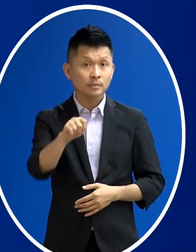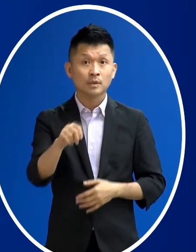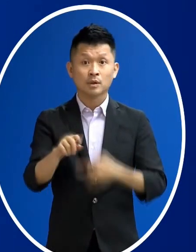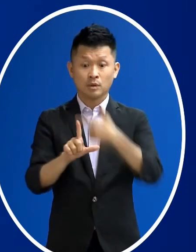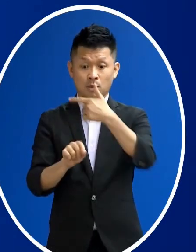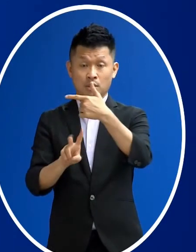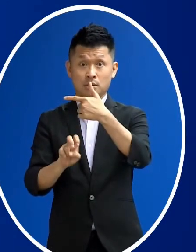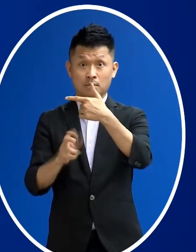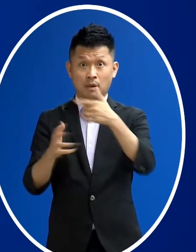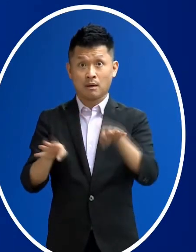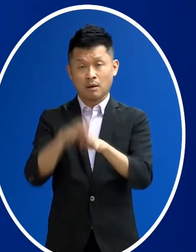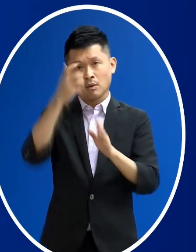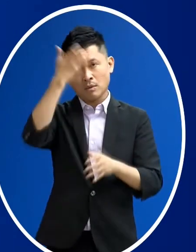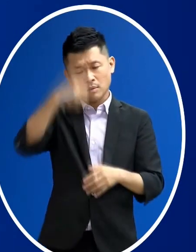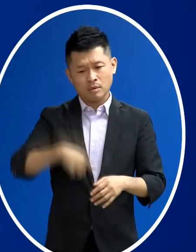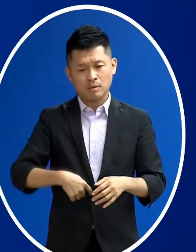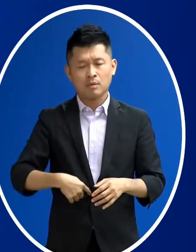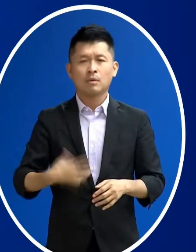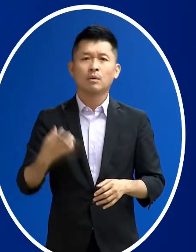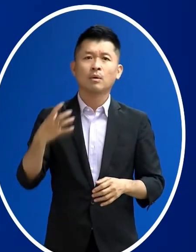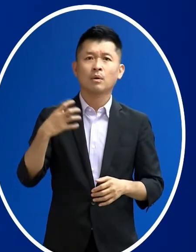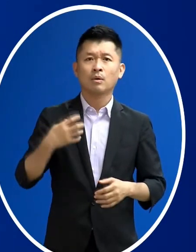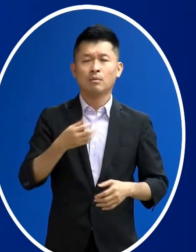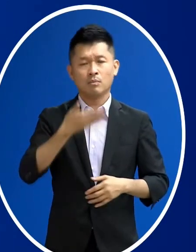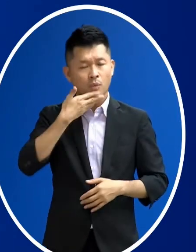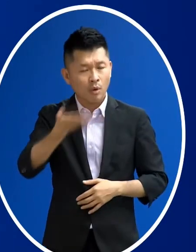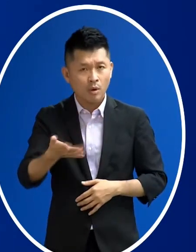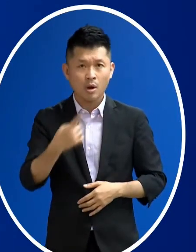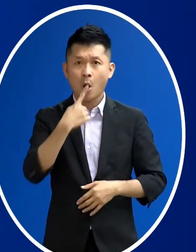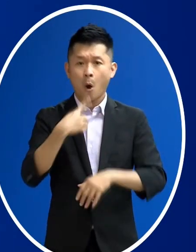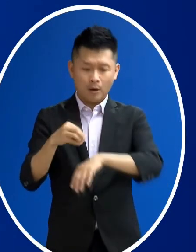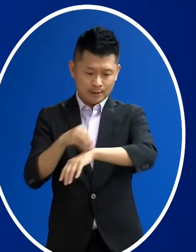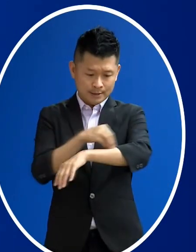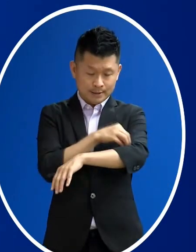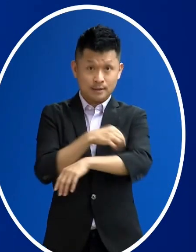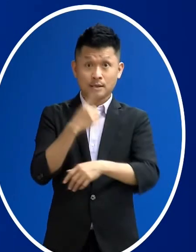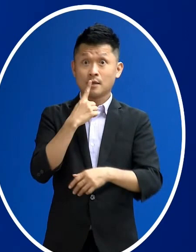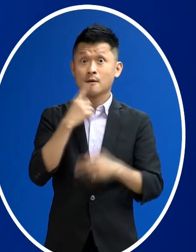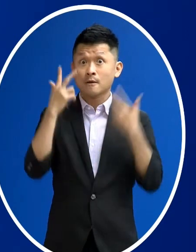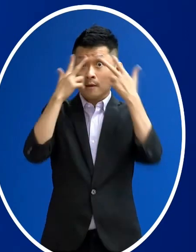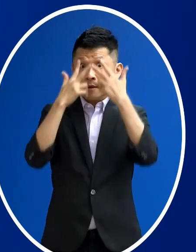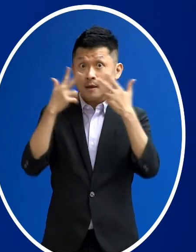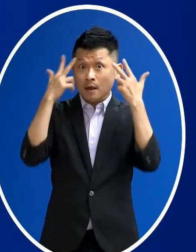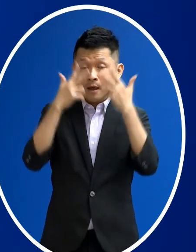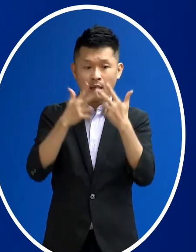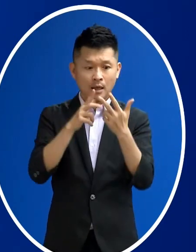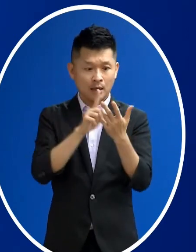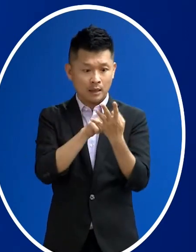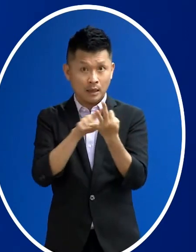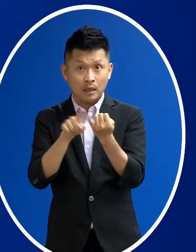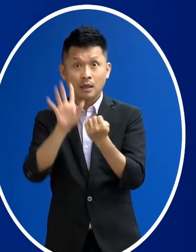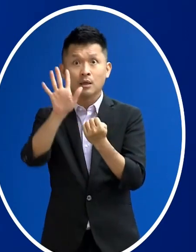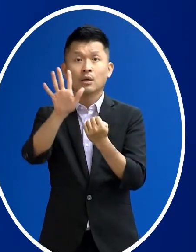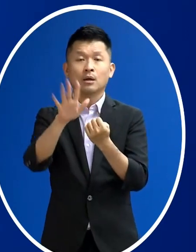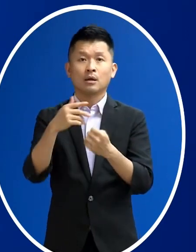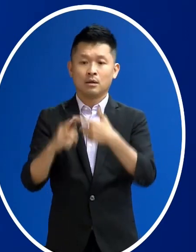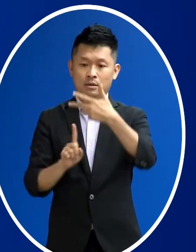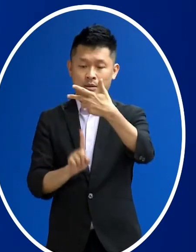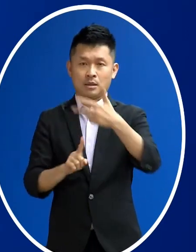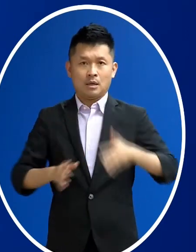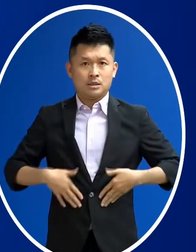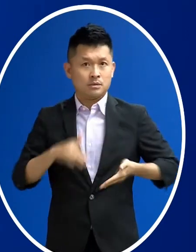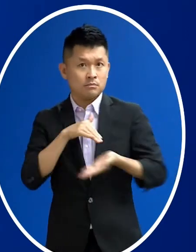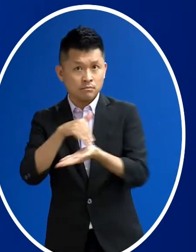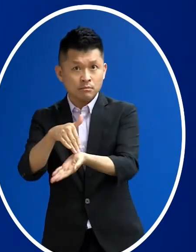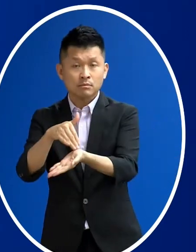開始有發燒腹痛 嘔吐跟全身紅疹 以及有這個眼睛紅陸續出現7月1號 受到急診